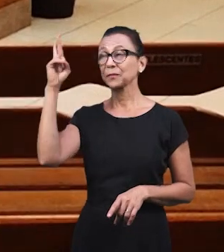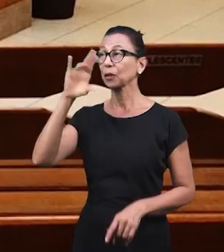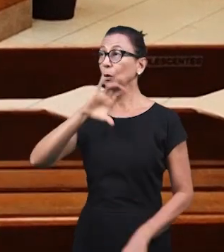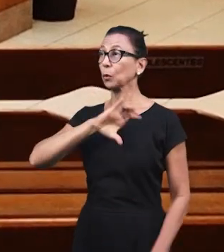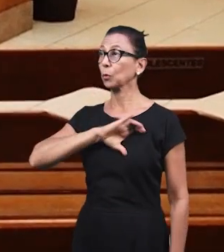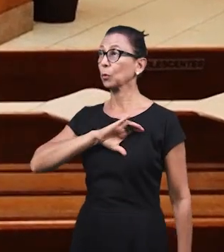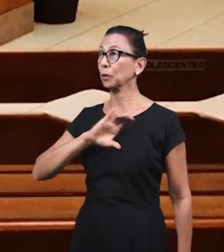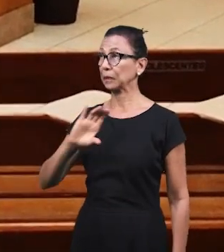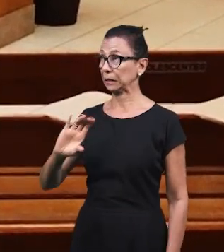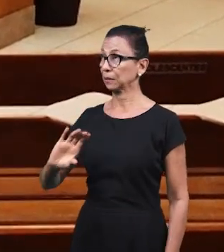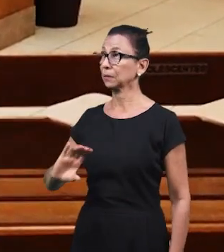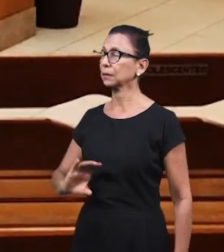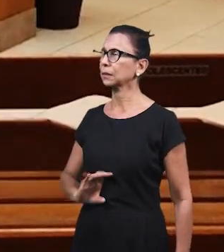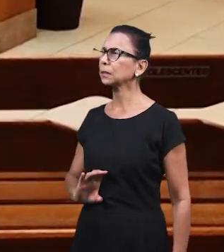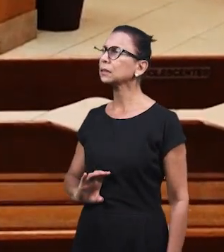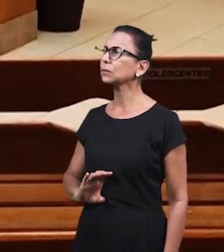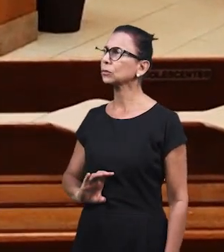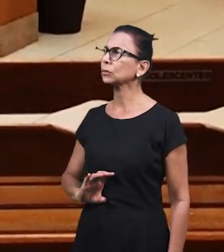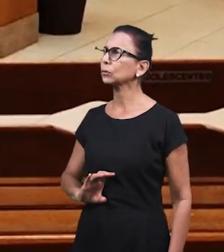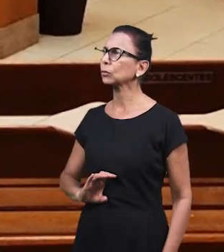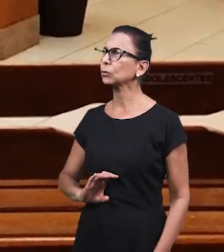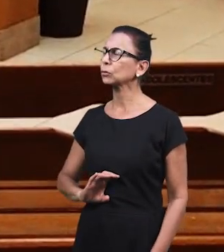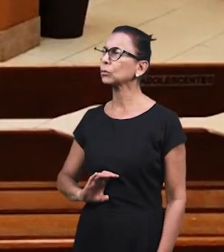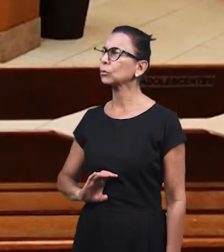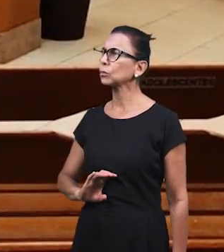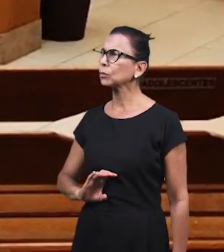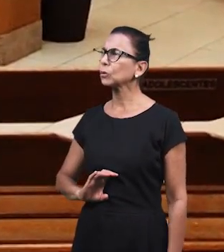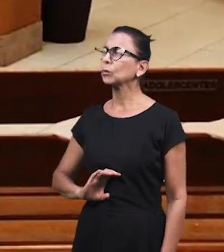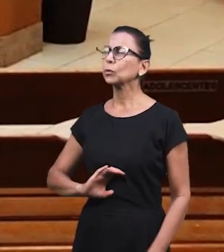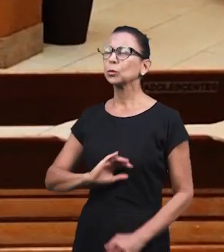Все Христос Тебе Я Отдаю